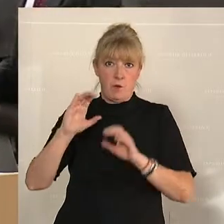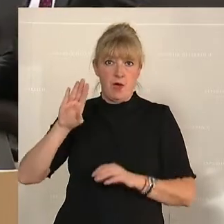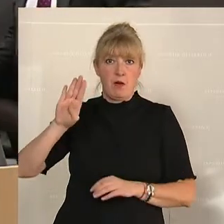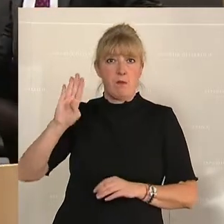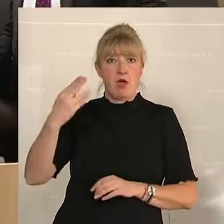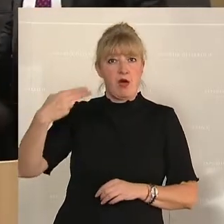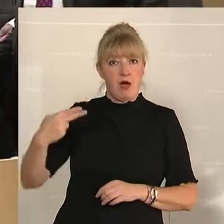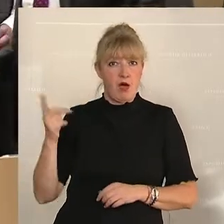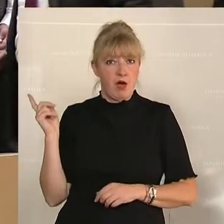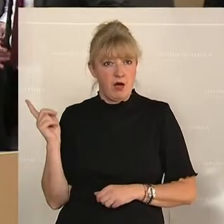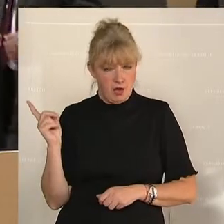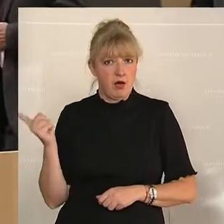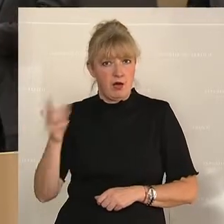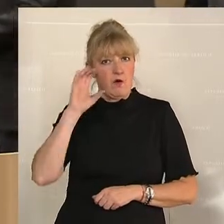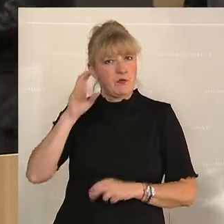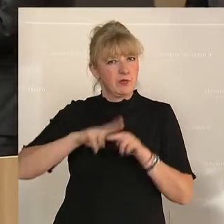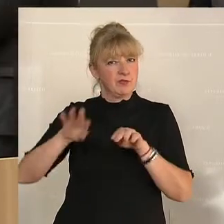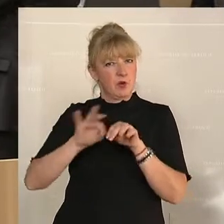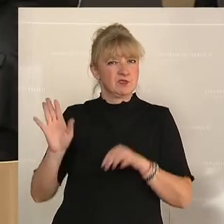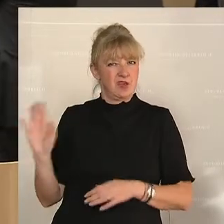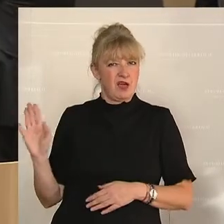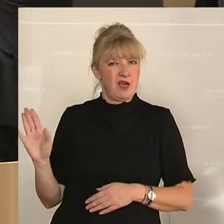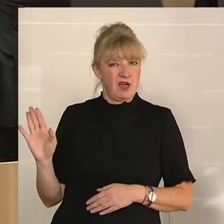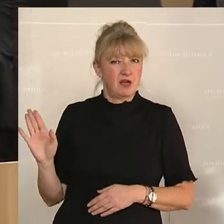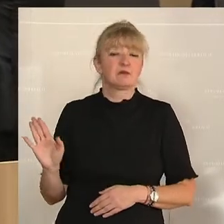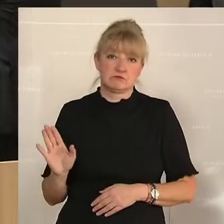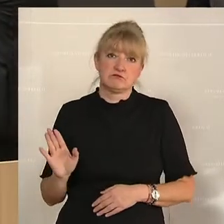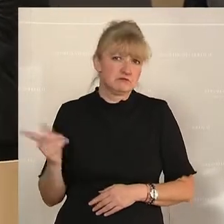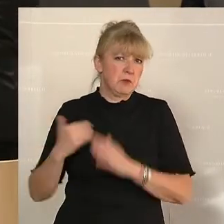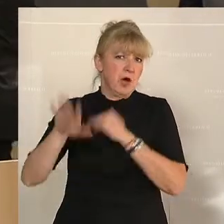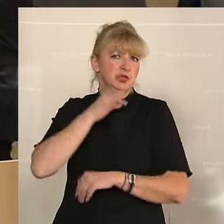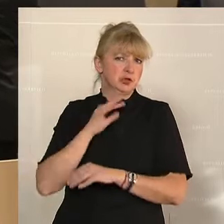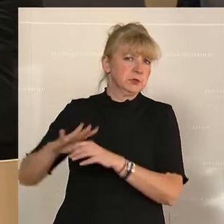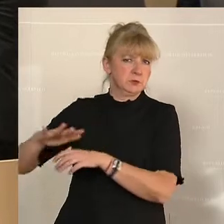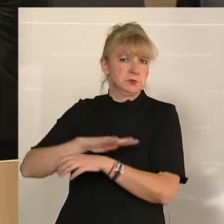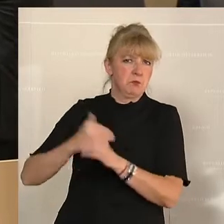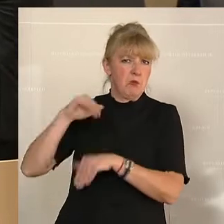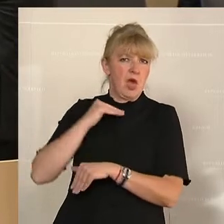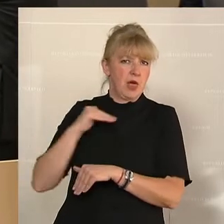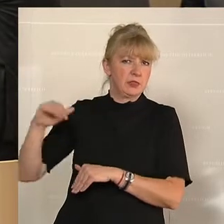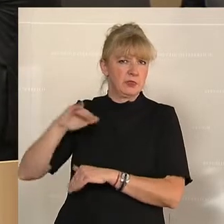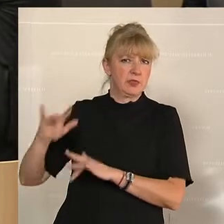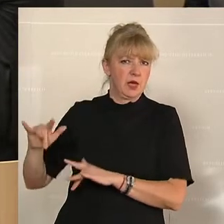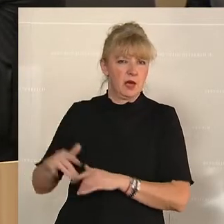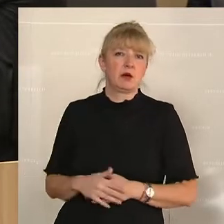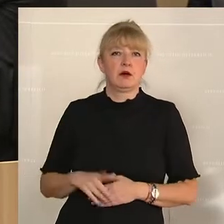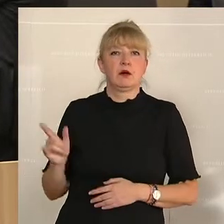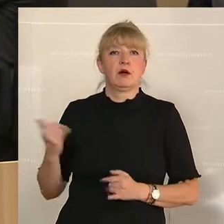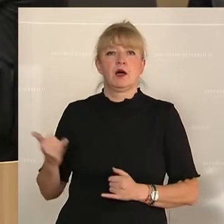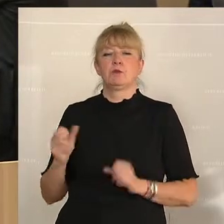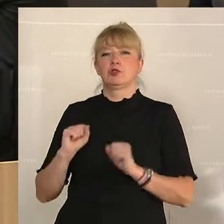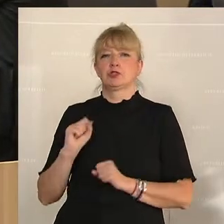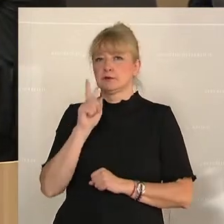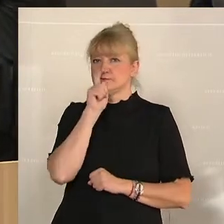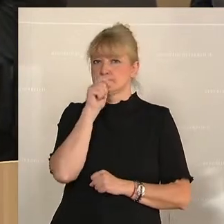ÖVP ist Niederösterreich, ist absolute Mehrheit, die haben dort immer den Mantel des Schweigens